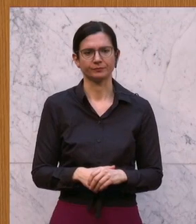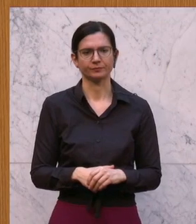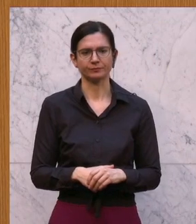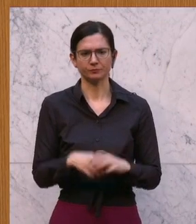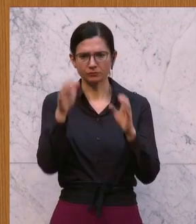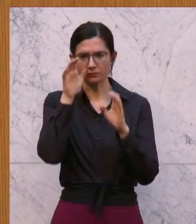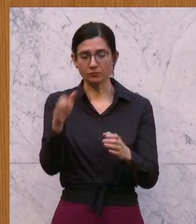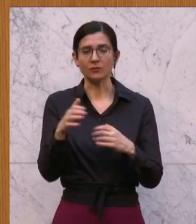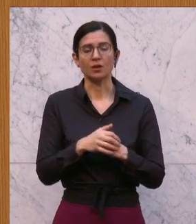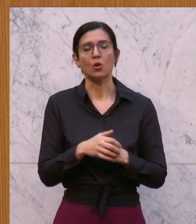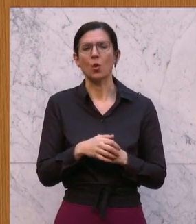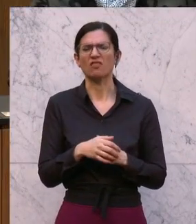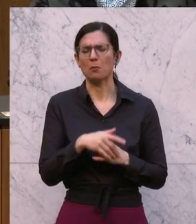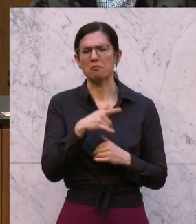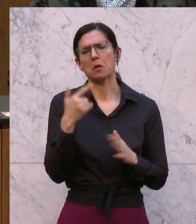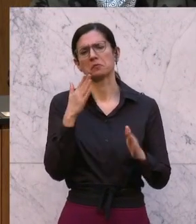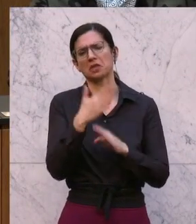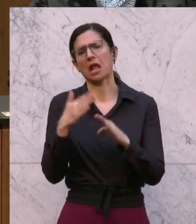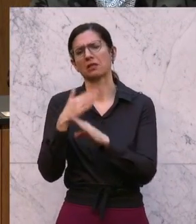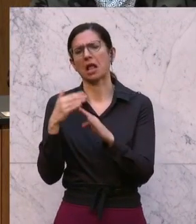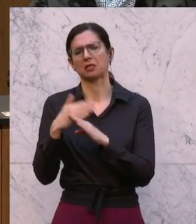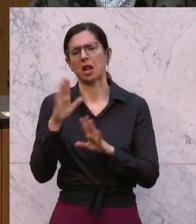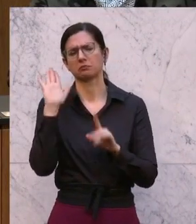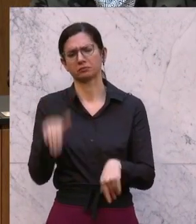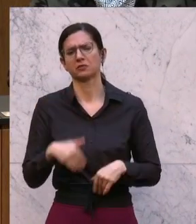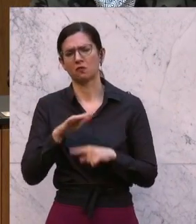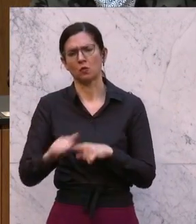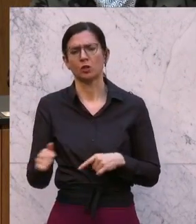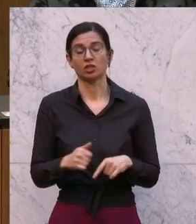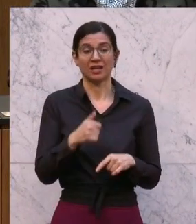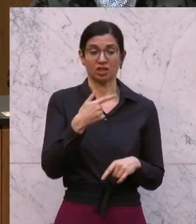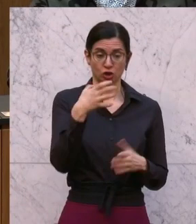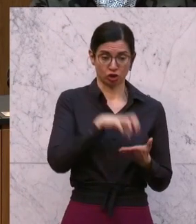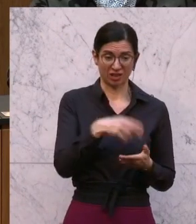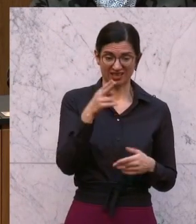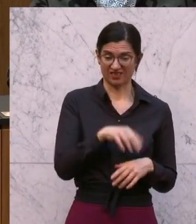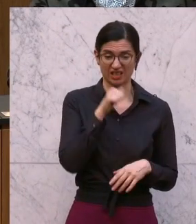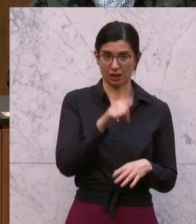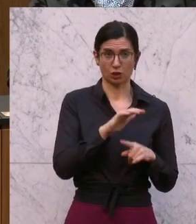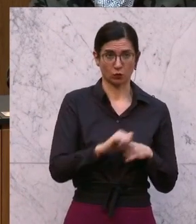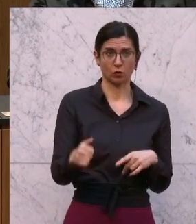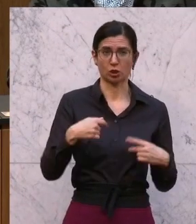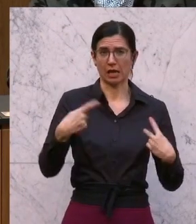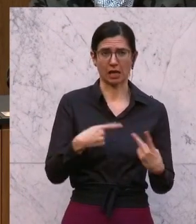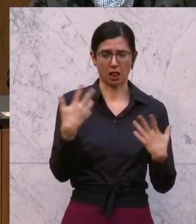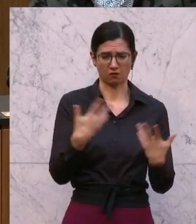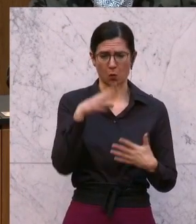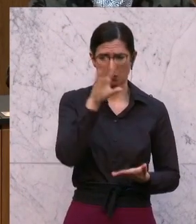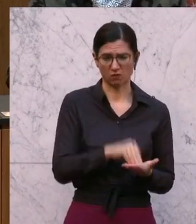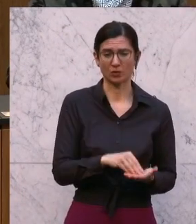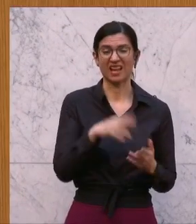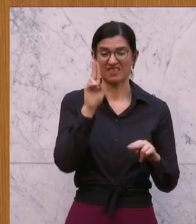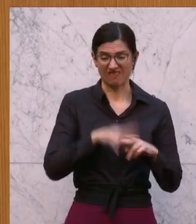ÖVP sind weite Teile der Bevölkerung, wurscht. Der Staat Wien sind die Menschen nicht wurscht, egal wo sie wohnen. Die,